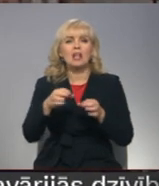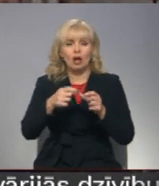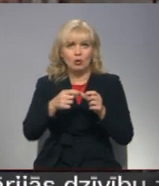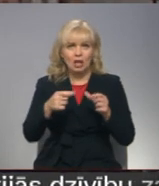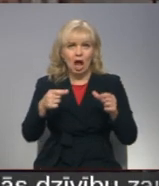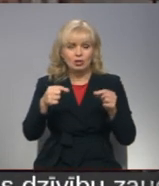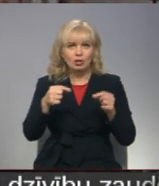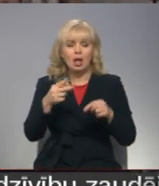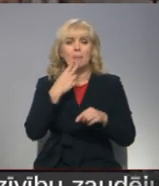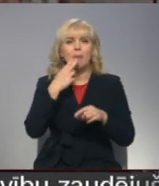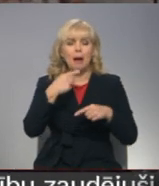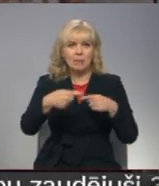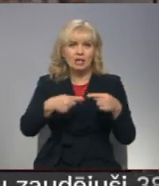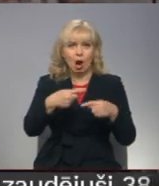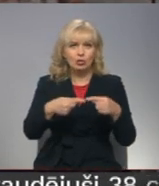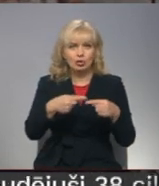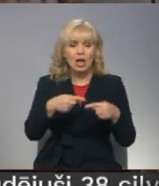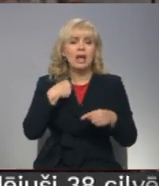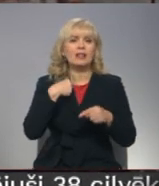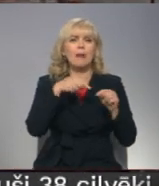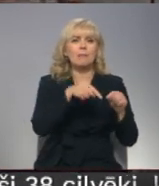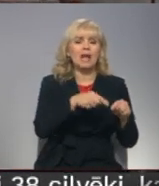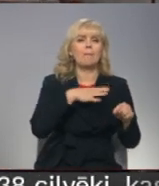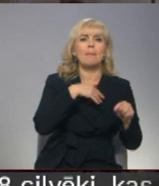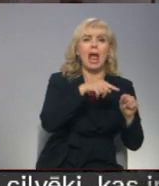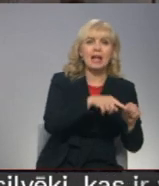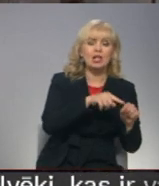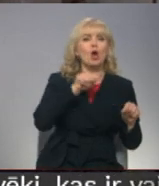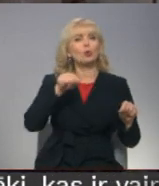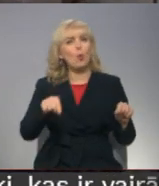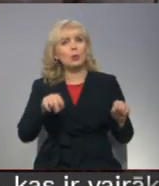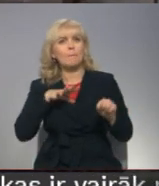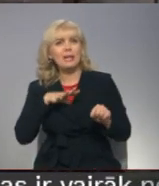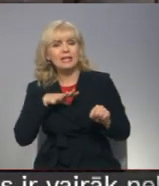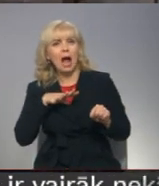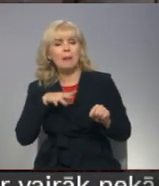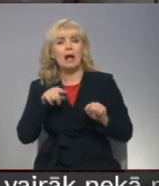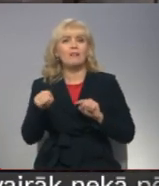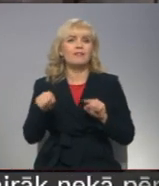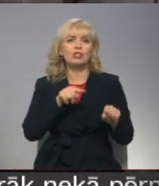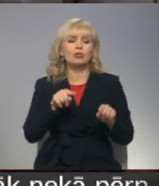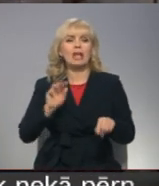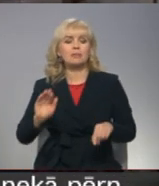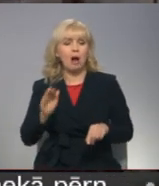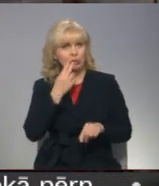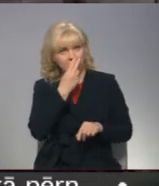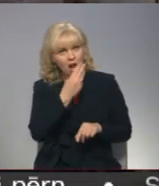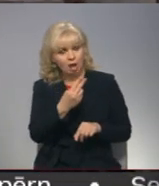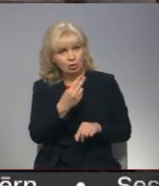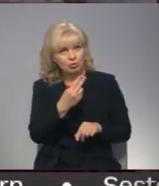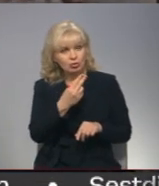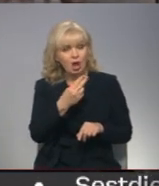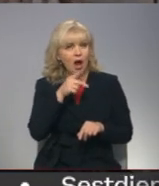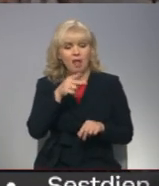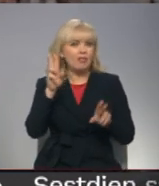pakas un teica, te bija landesvērs, te bijām mēs, tad mēs tur dzinām ķīli un viss. Un es tāds sīkaisi skatījos, neko